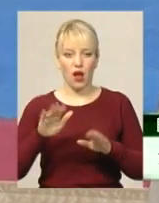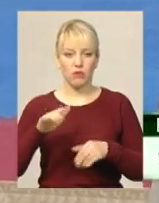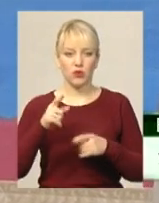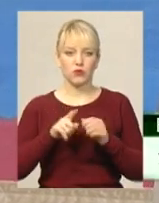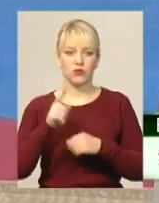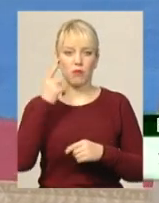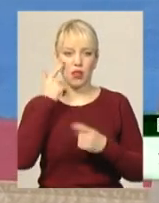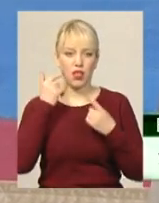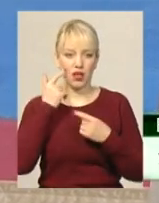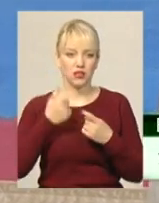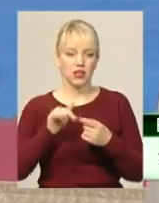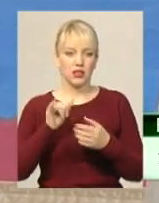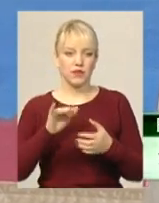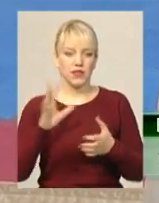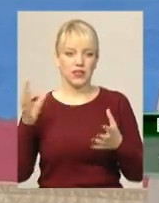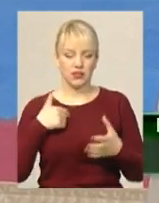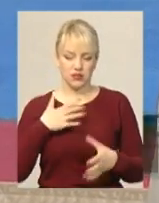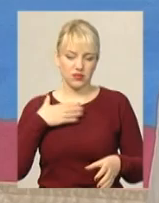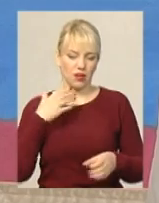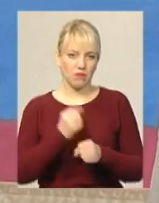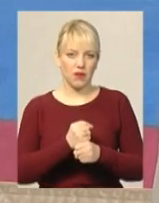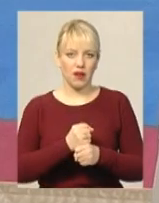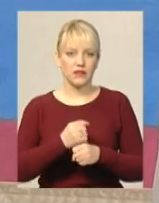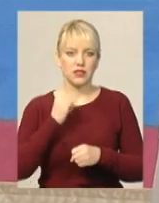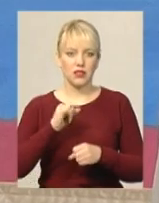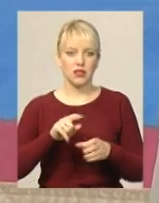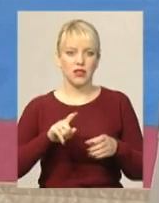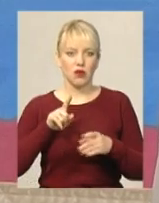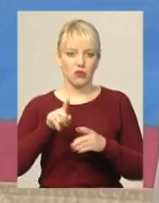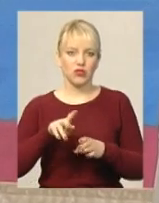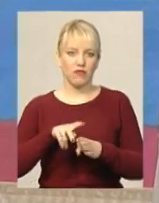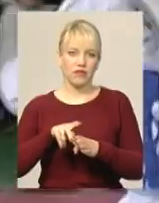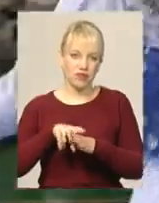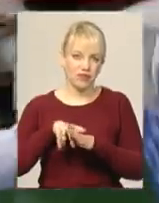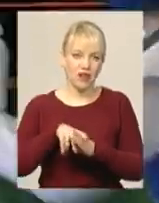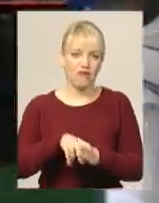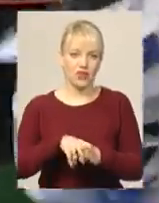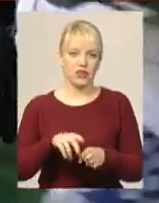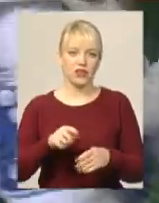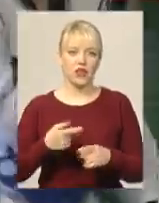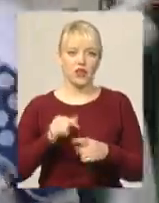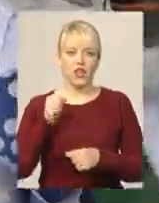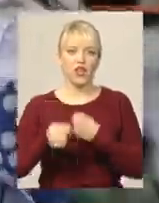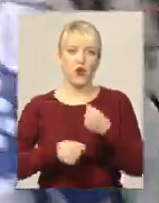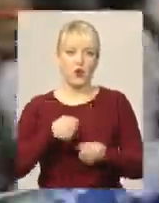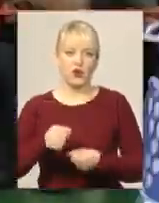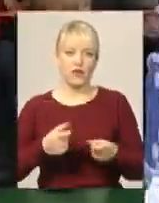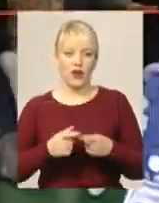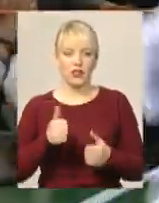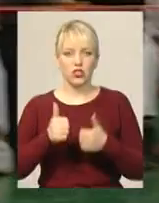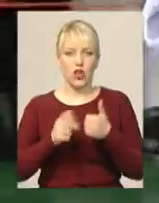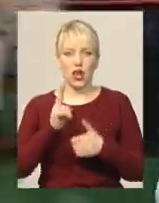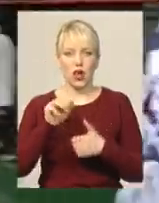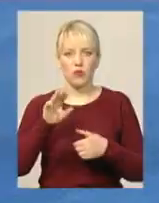тому що я проївав Тому я забирав всі свої сили вкупу і почав його надавлювати і добивати Суперник Володимира Мака Євген Капустинський